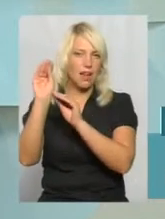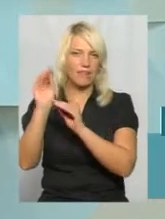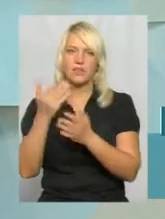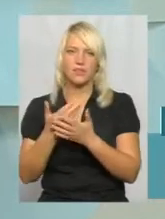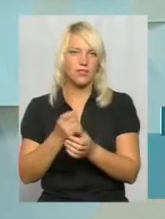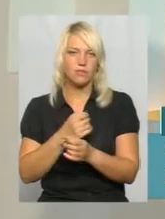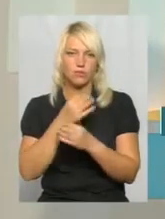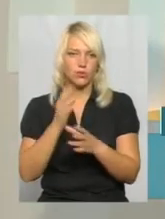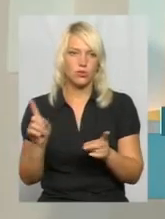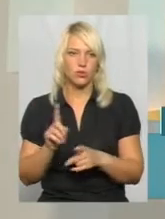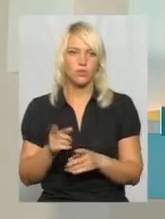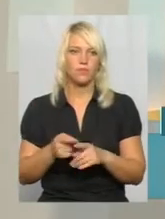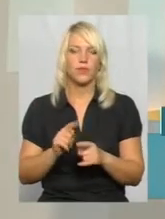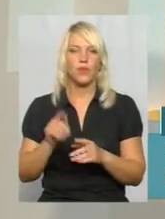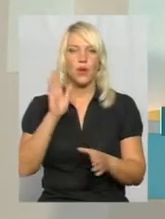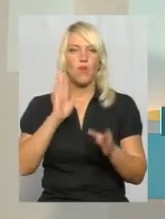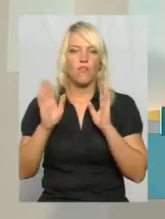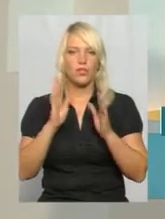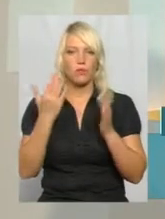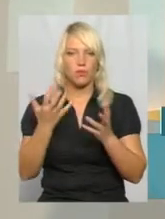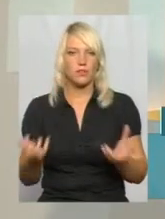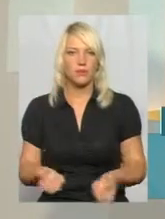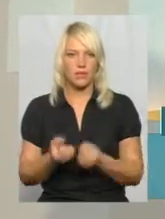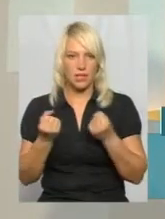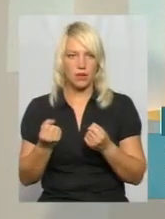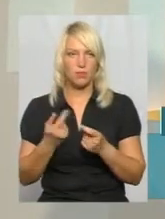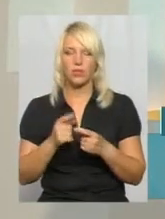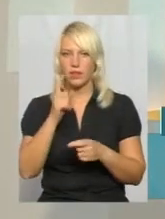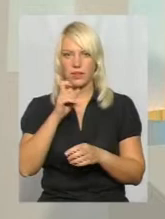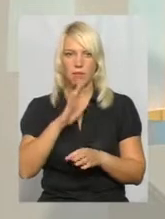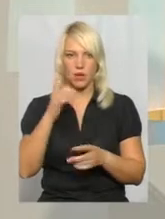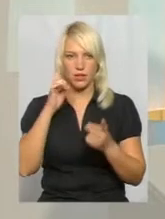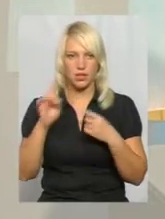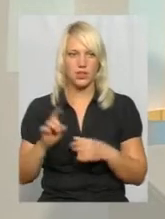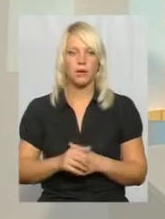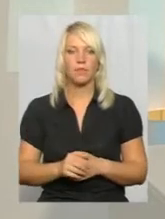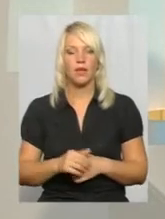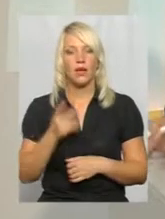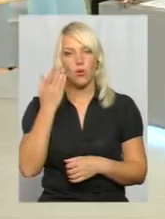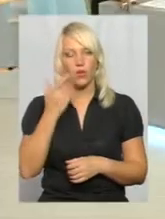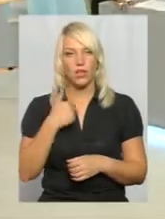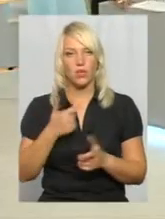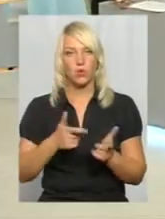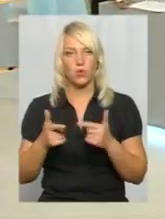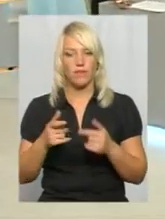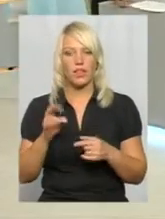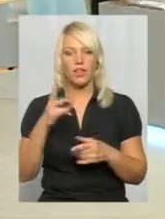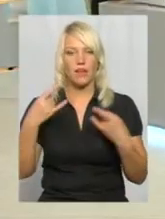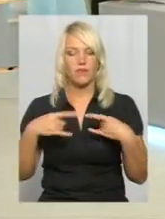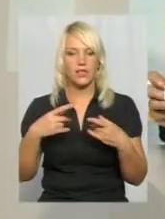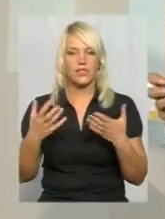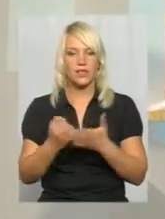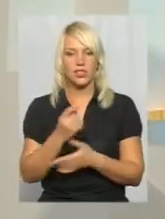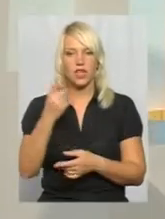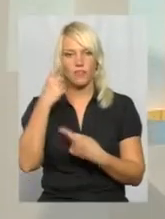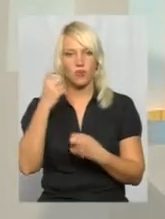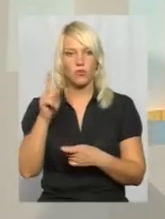Глядачі з Фейсбуку вас у цьому підтримують, кажуть, що це непогана ідея. Дивіться, я коли готувалась до ефіру, знайшла інформацію,